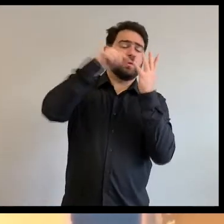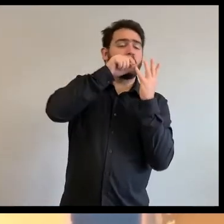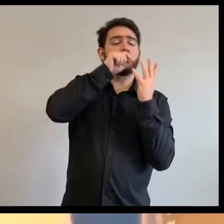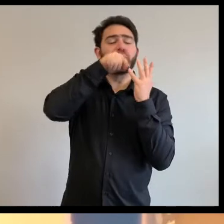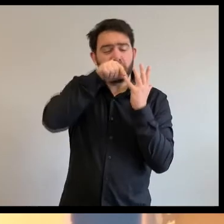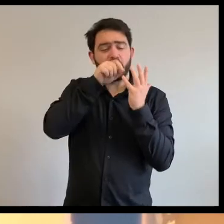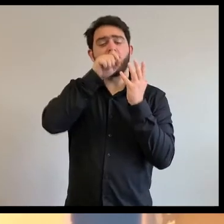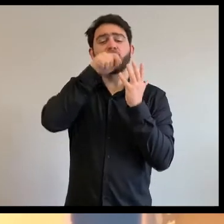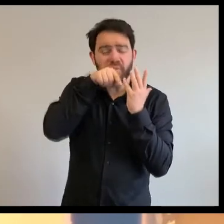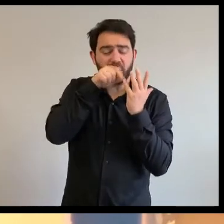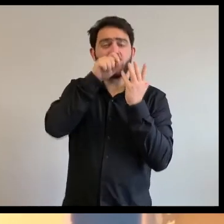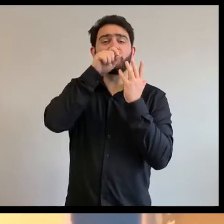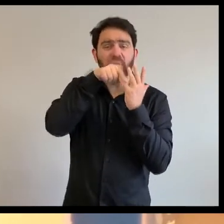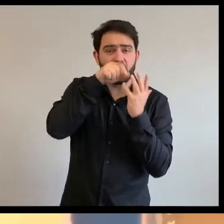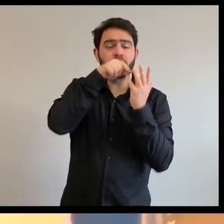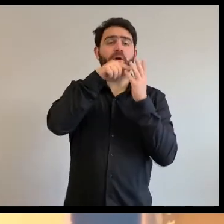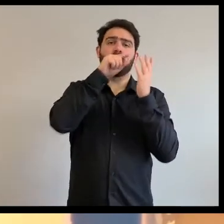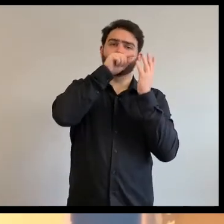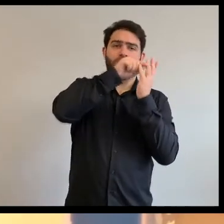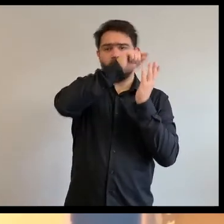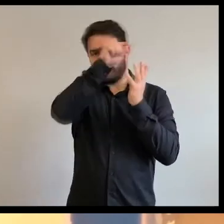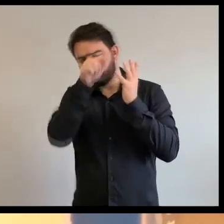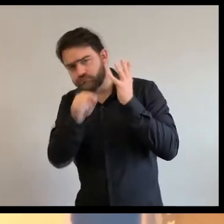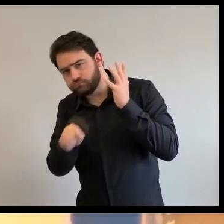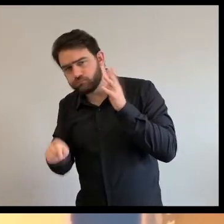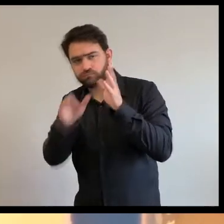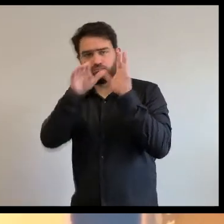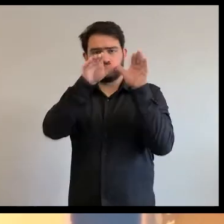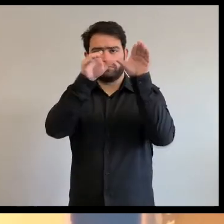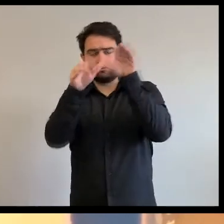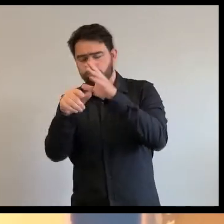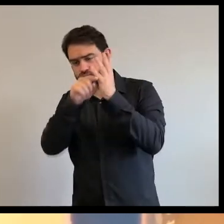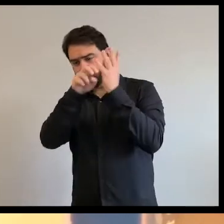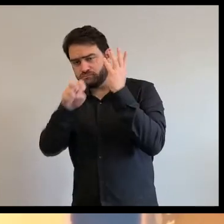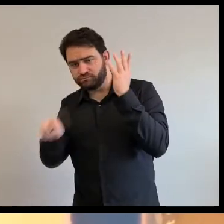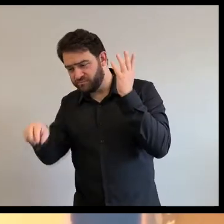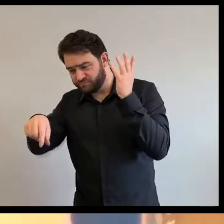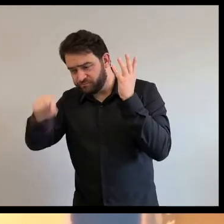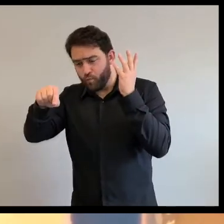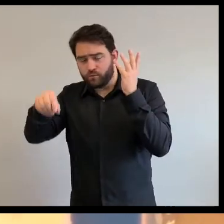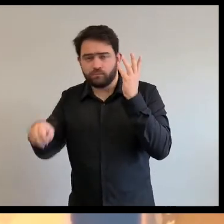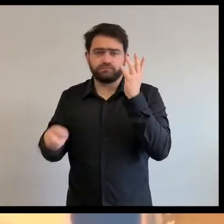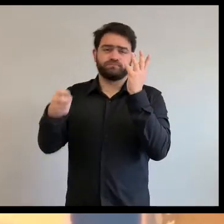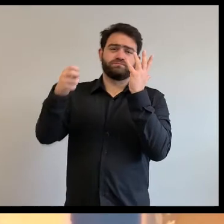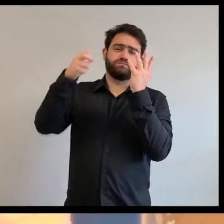feu. Il a lancé la goutte d'eau sur le feu. Ploc. Encore, il a volé vers l'eau.